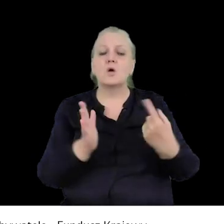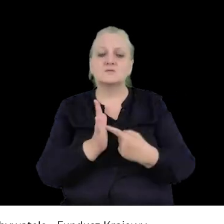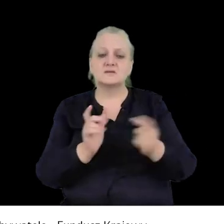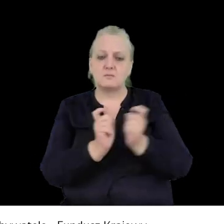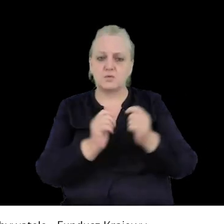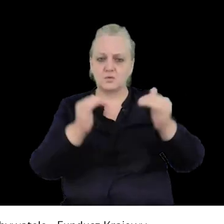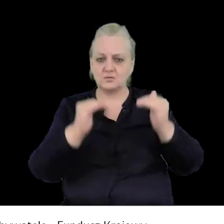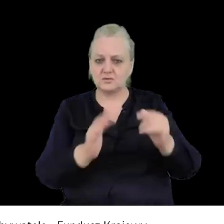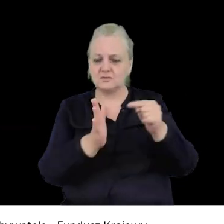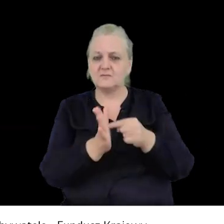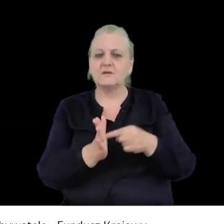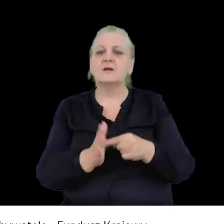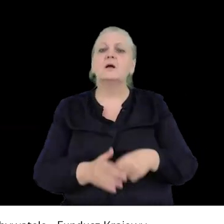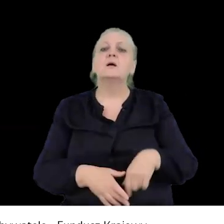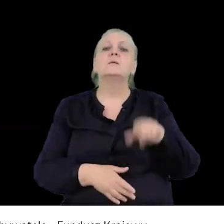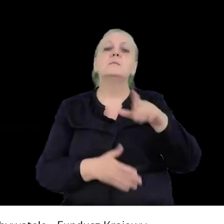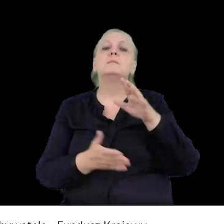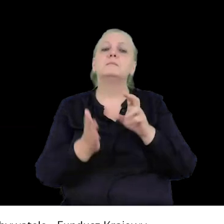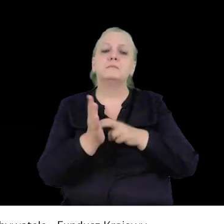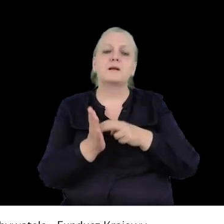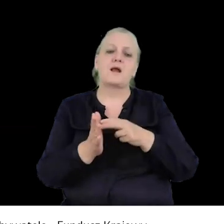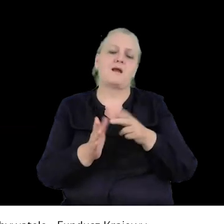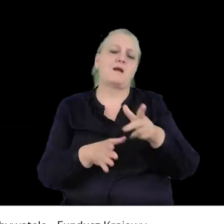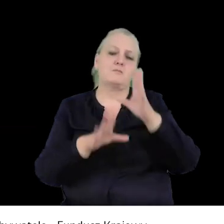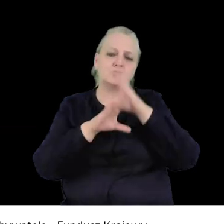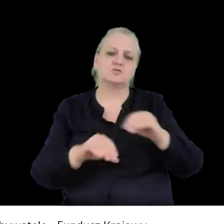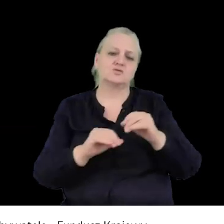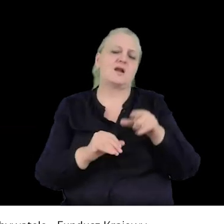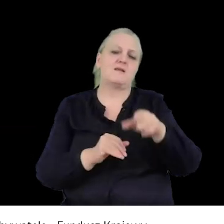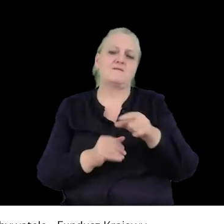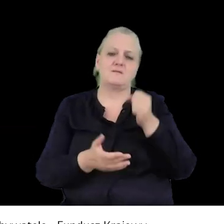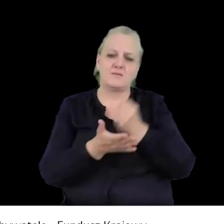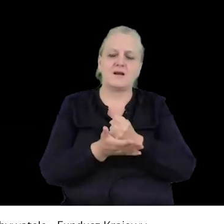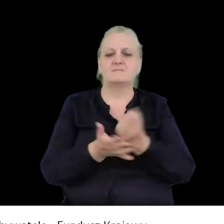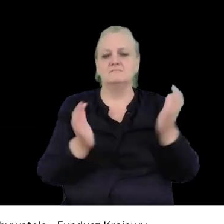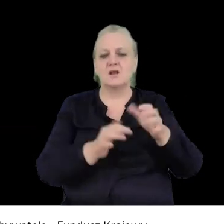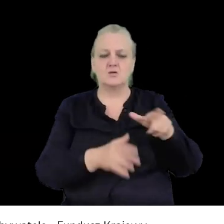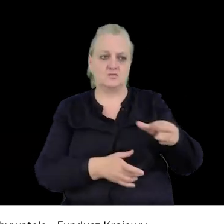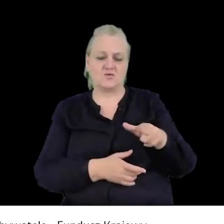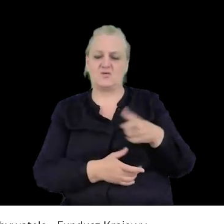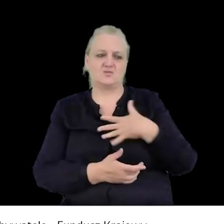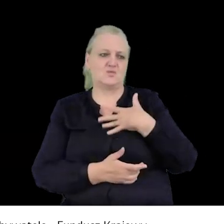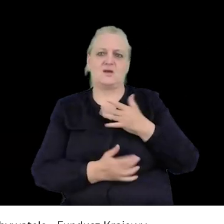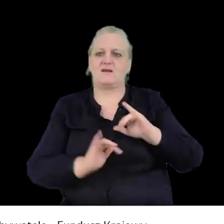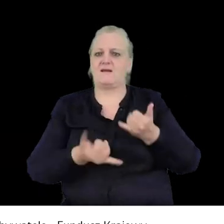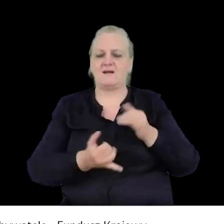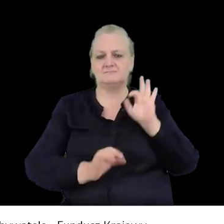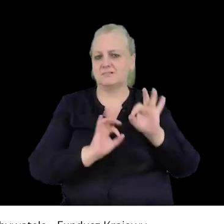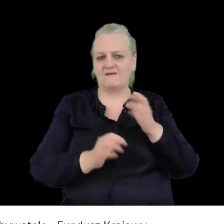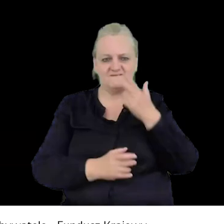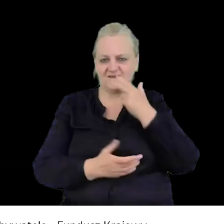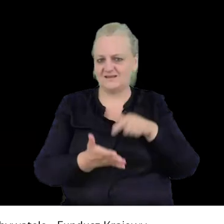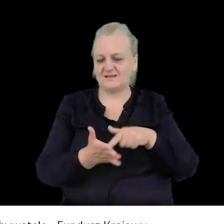że brak poszanowania prawa do pokojowych zgromadzeń jest zazwyczaj o znakom represji i to świetnie widać, znaczy świetnie, bardzo dobrze